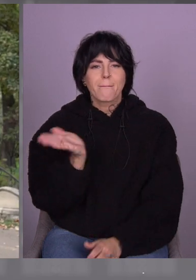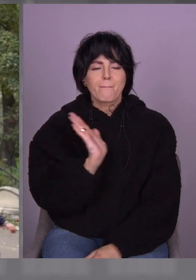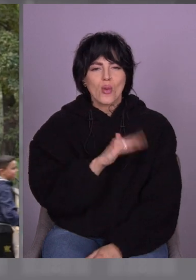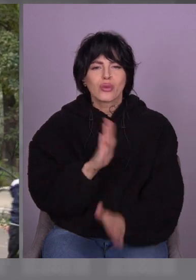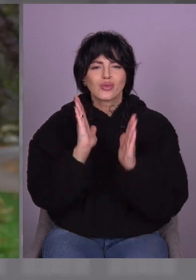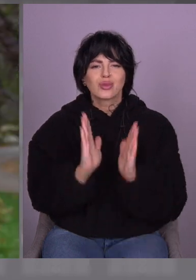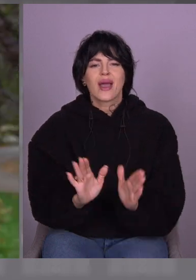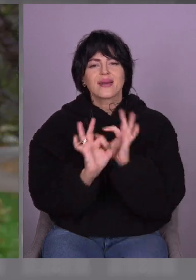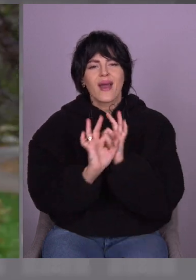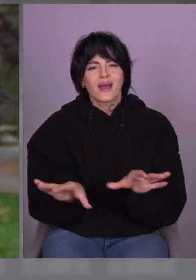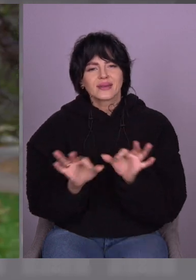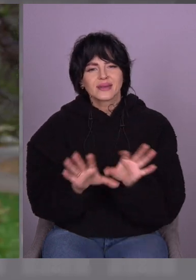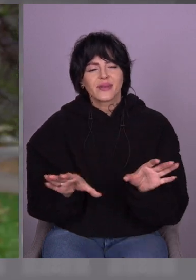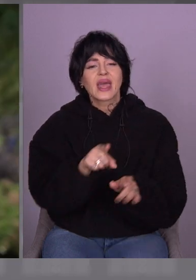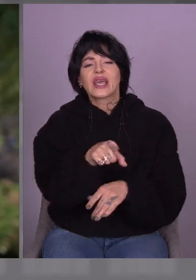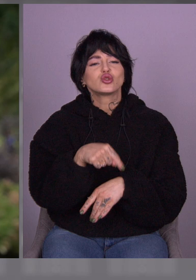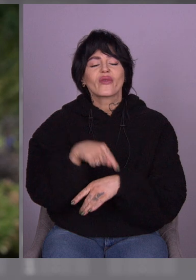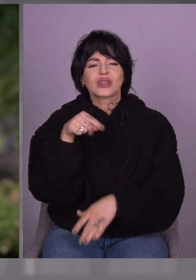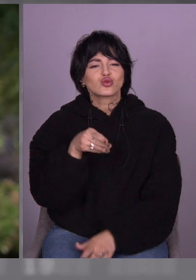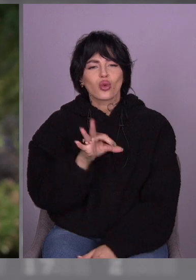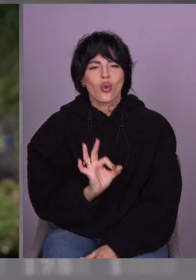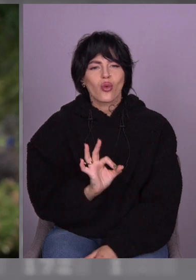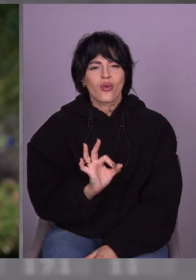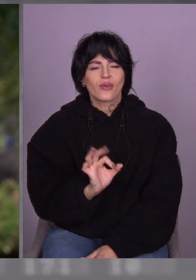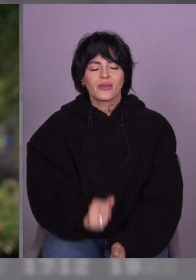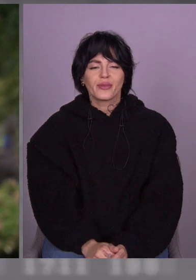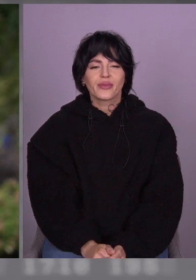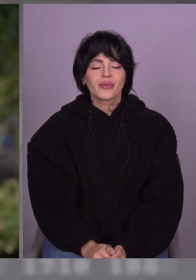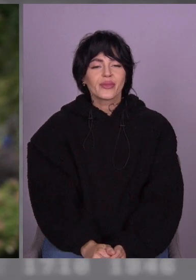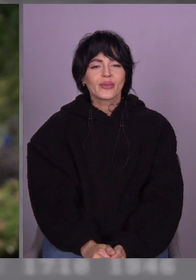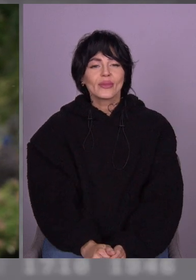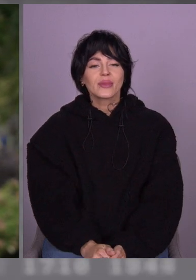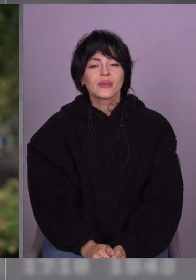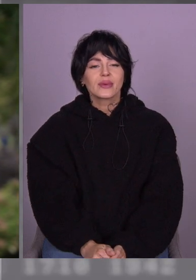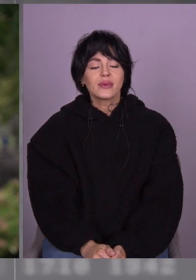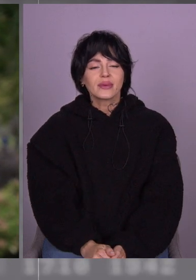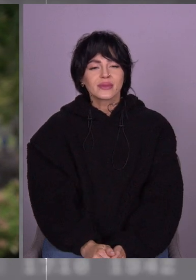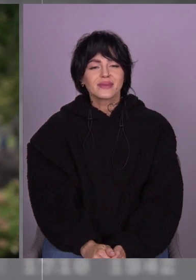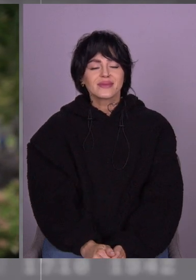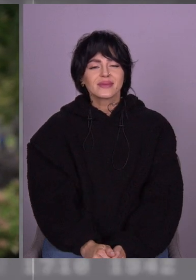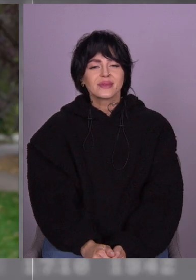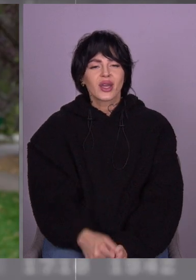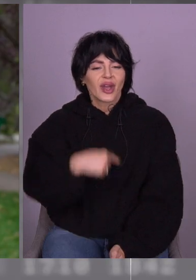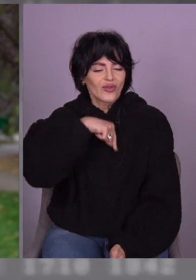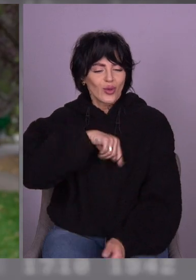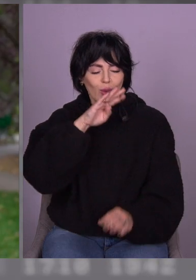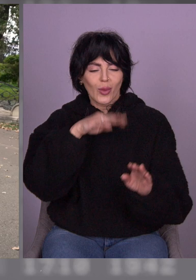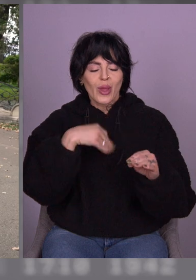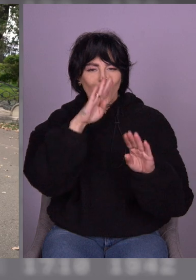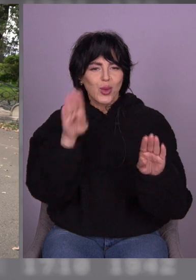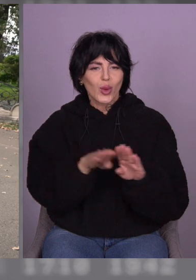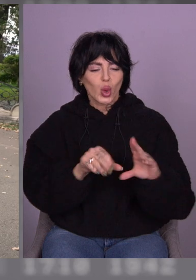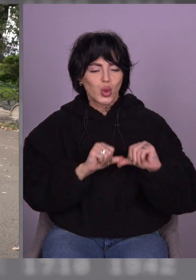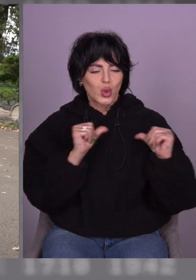їм розказувати. Що відчуваєте зараз? Якось отут, знаєте, як вам би сказати, що душа літає. Просто